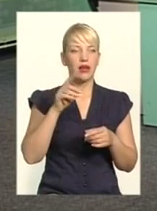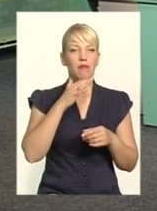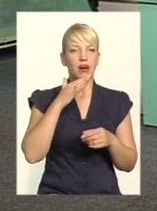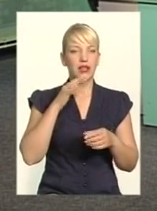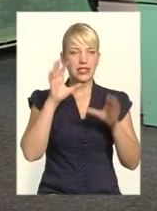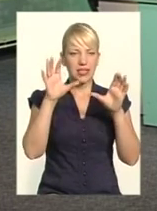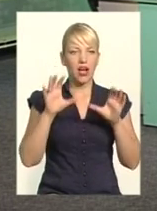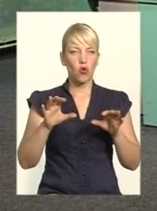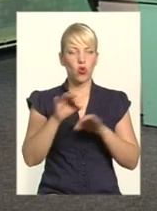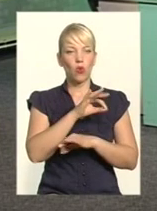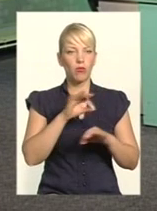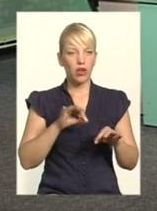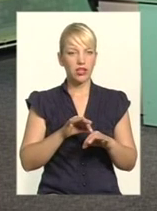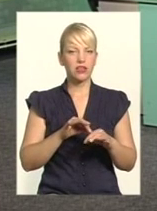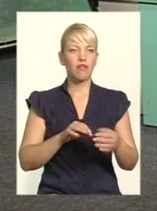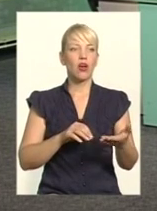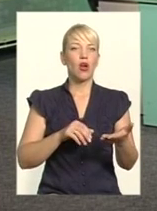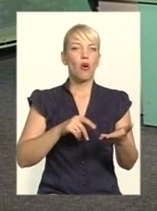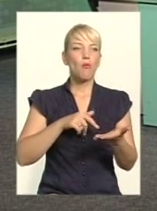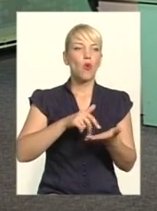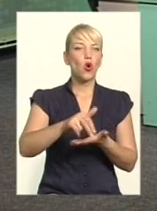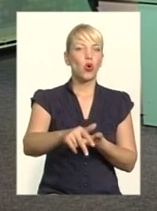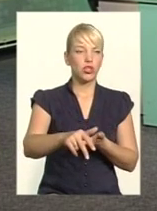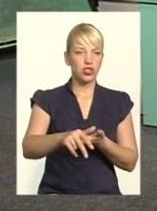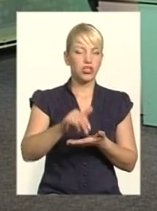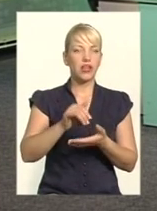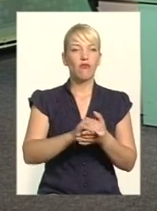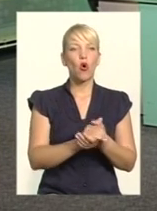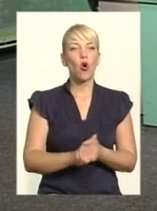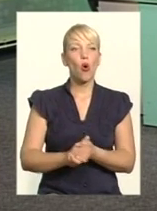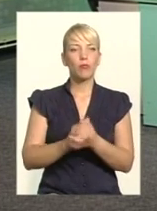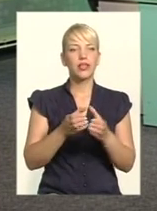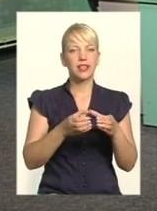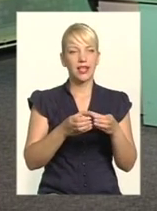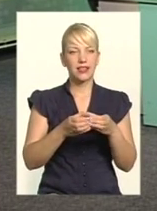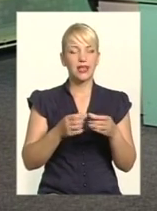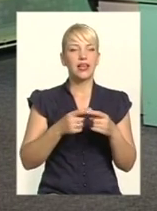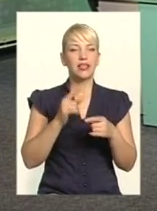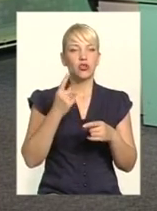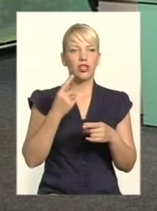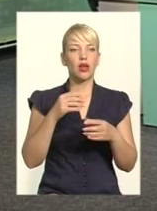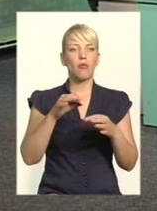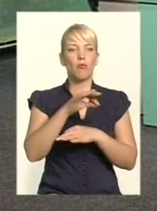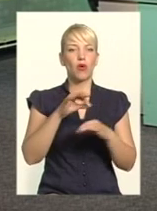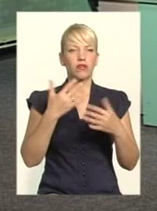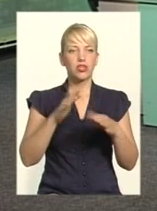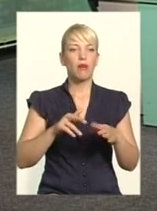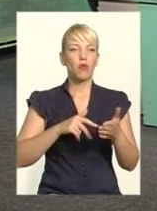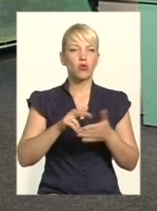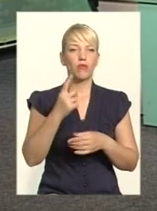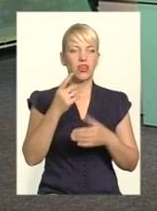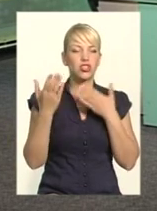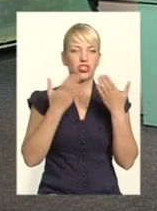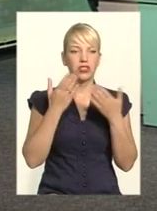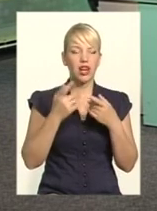законопроектів зараз прийшли комітети, один законопроект прийшов вже перше читання, один прийнятий сьогодні вступив в дію, діє.